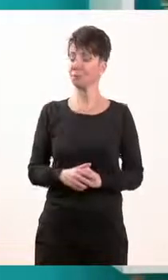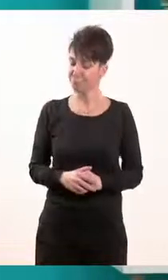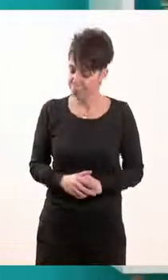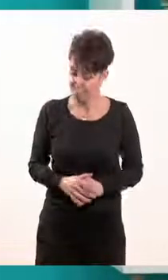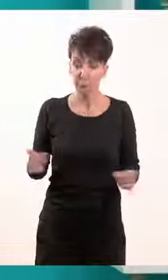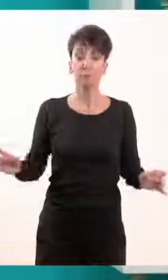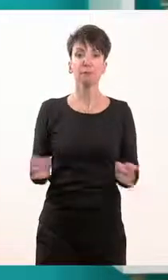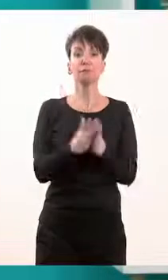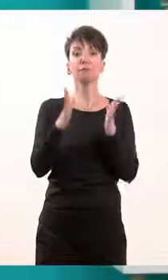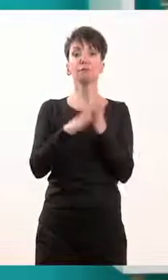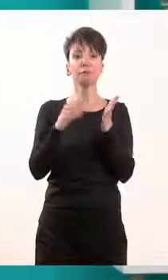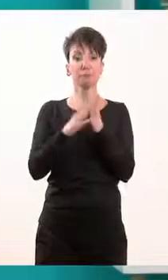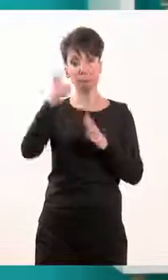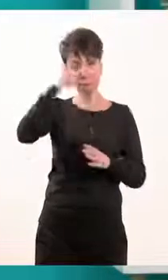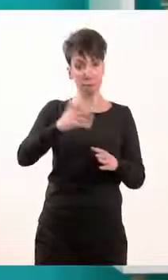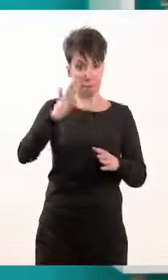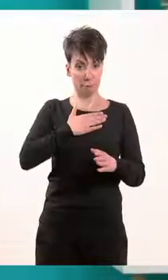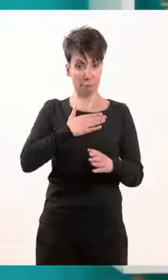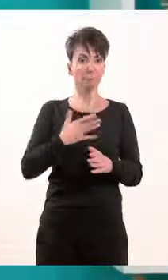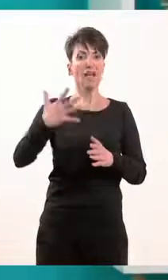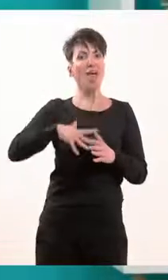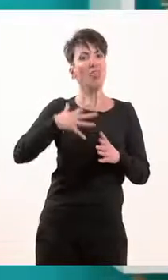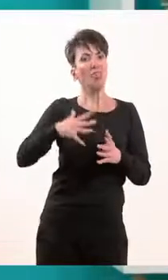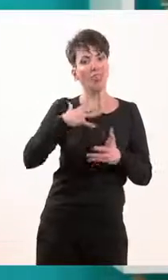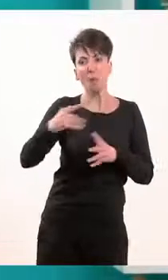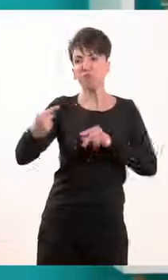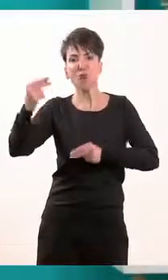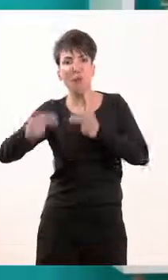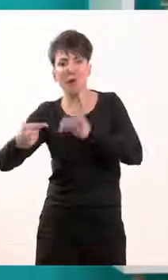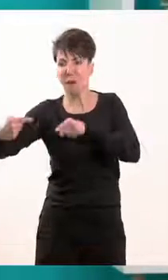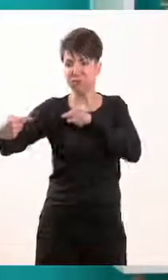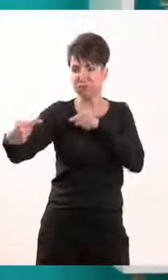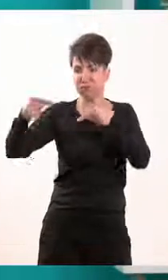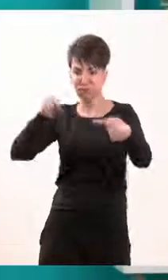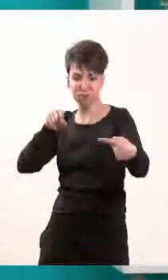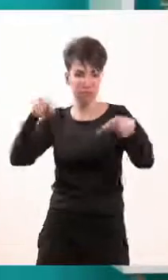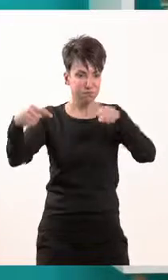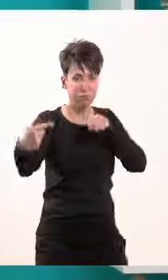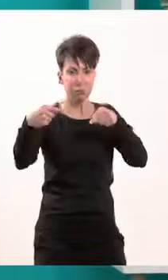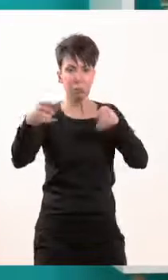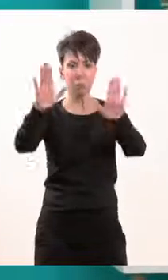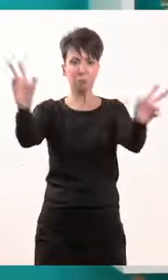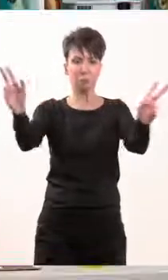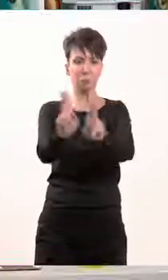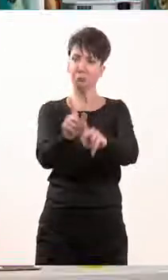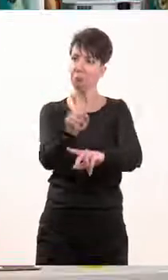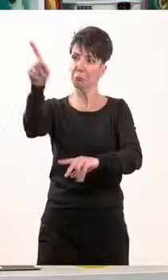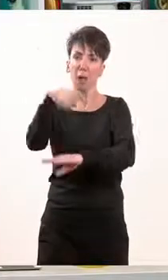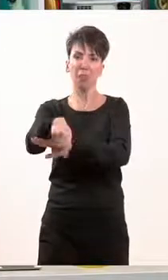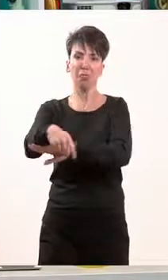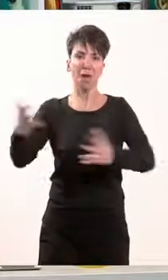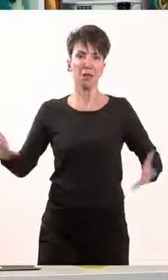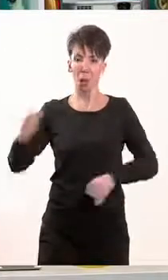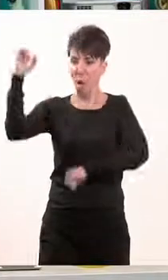να επιλύσει τις διαφορές του. Οι άνθρωποι, λοιπόν, καταφεύγουν στα δικαστήρια, για να